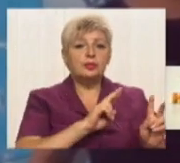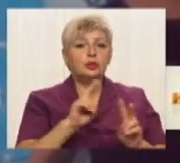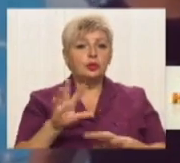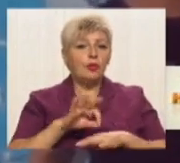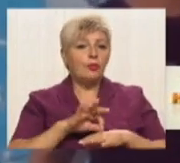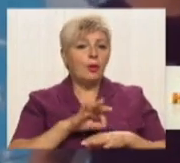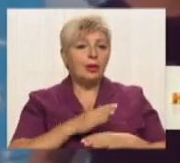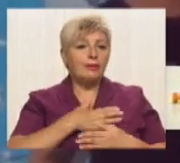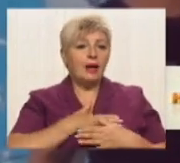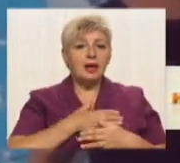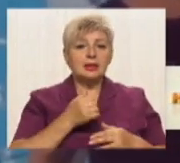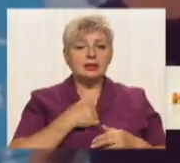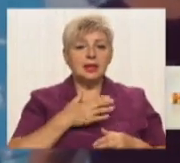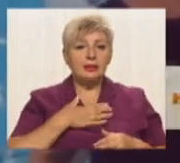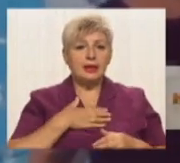Україна,